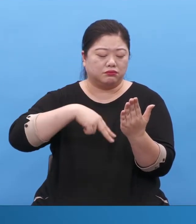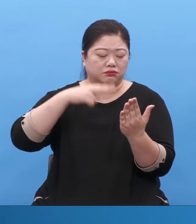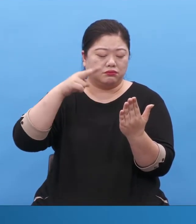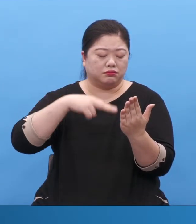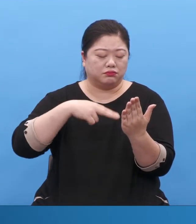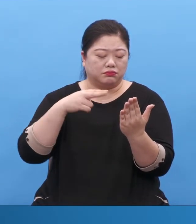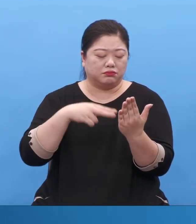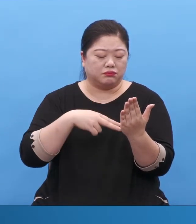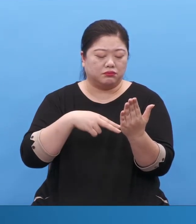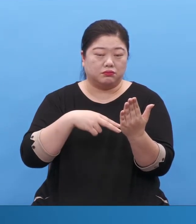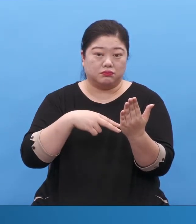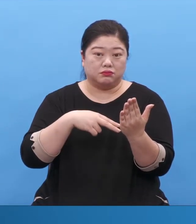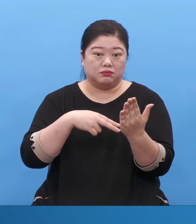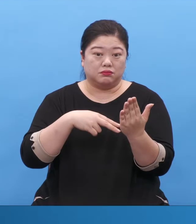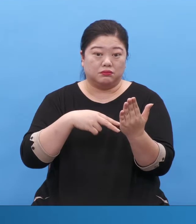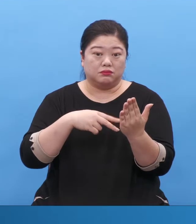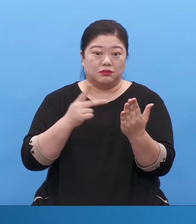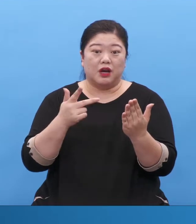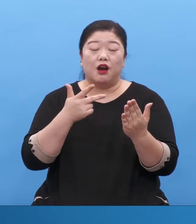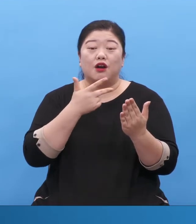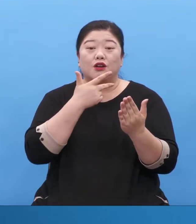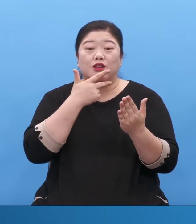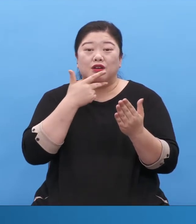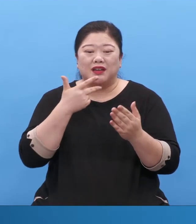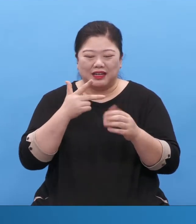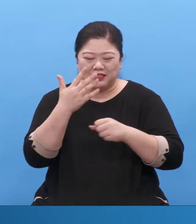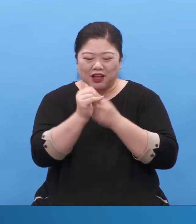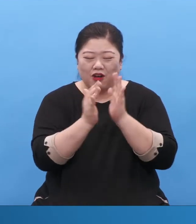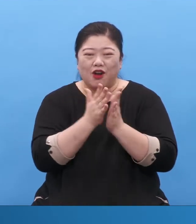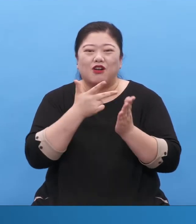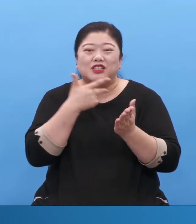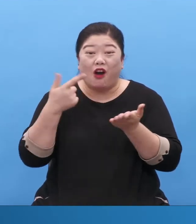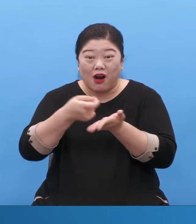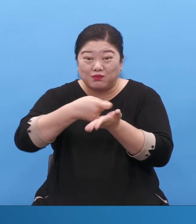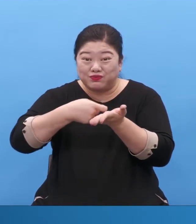영어 성경이 번역 따라 요래요래 조금씩 다릅니다.